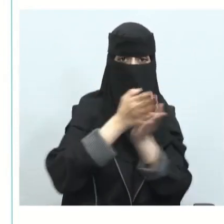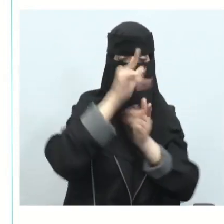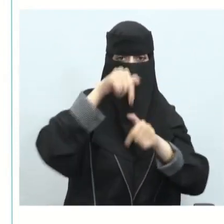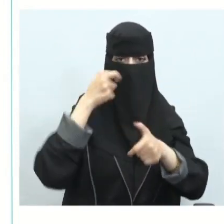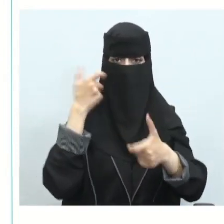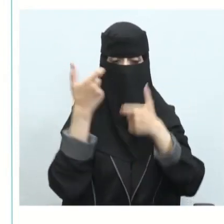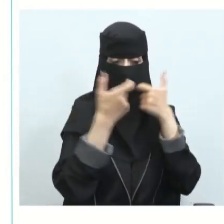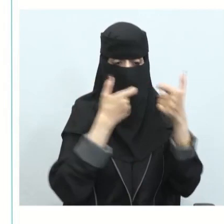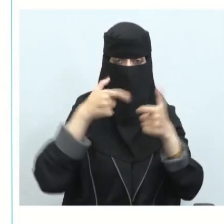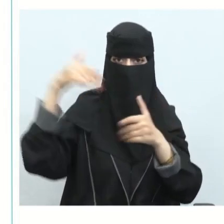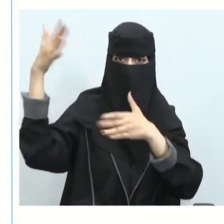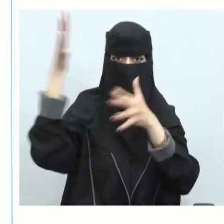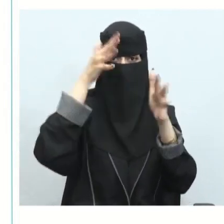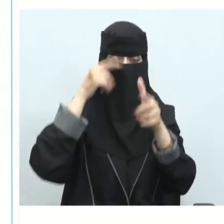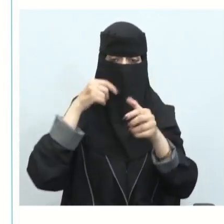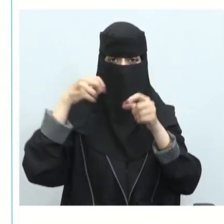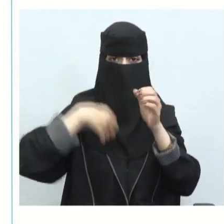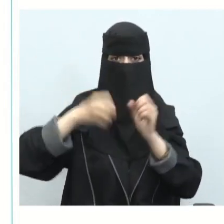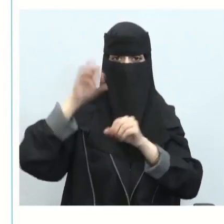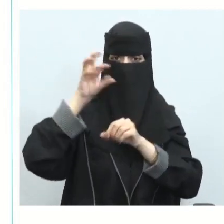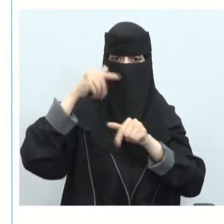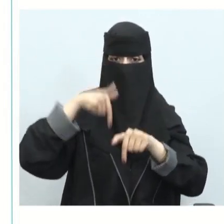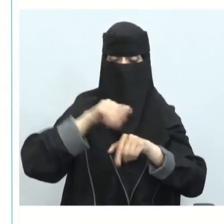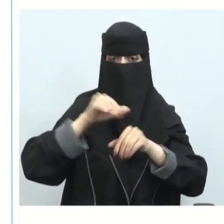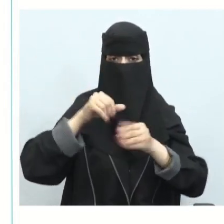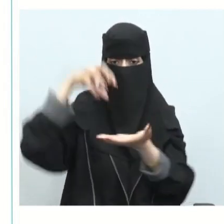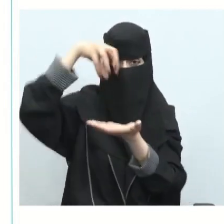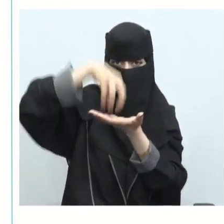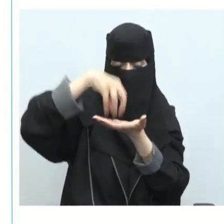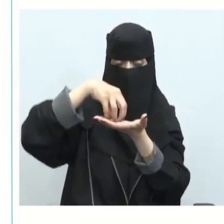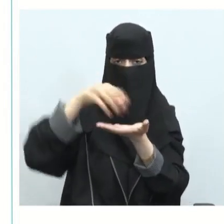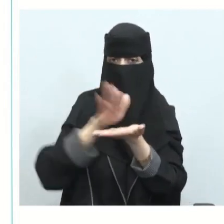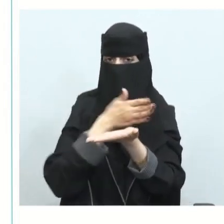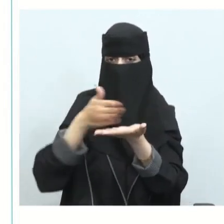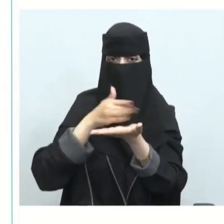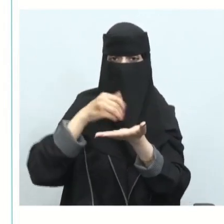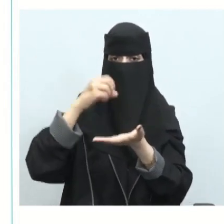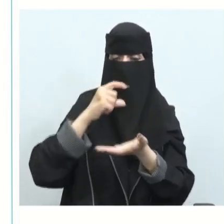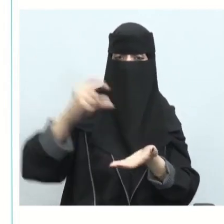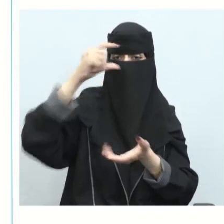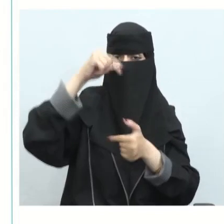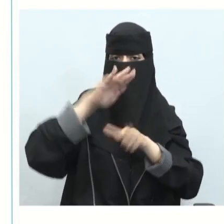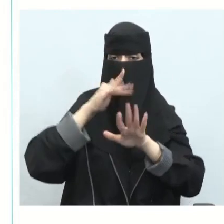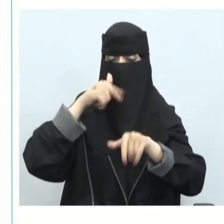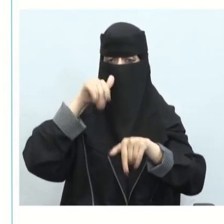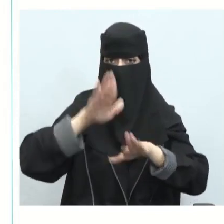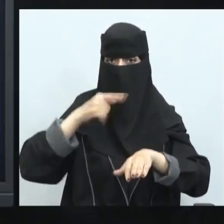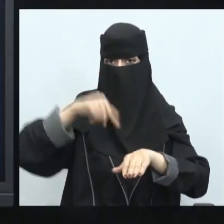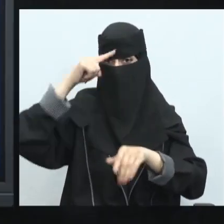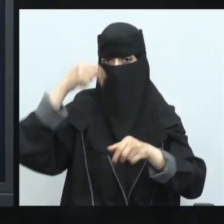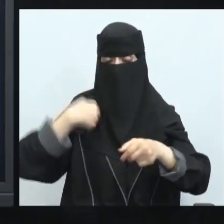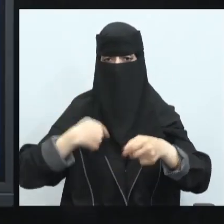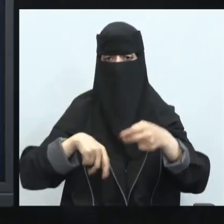الجوية كجزء من مشروع مدينة خالية من الكربون مثلا في نيوم إذن المملكة لديها الكثير من مبادرات لكي تقلل